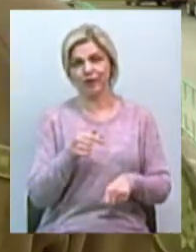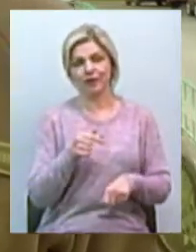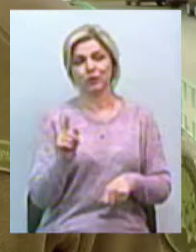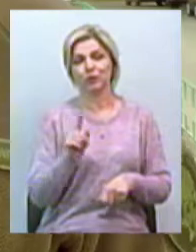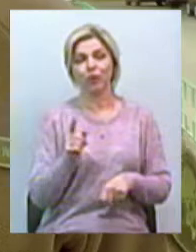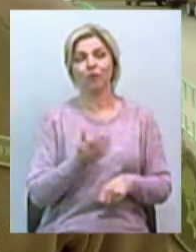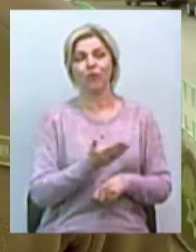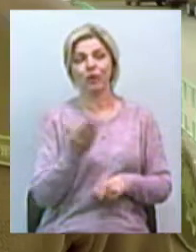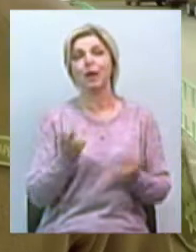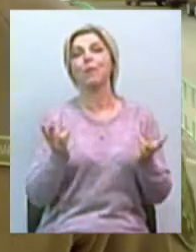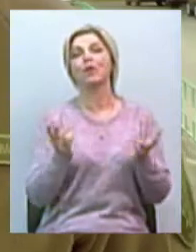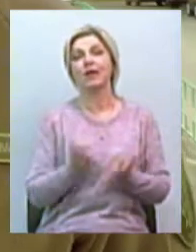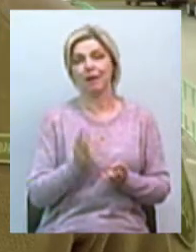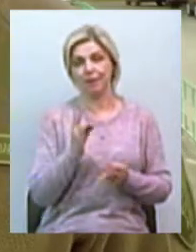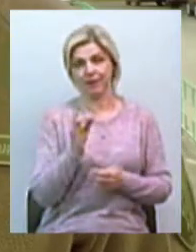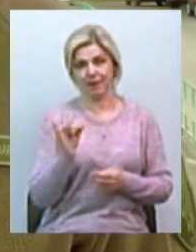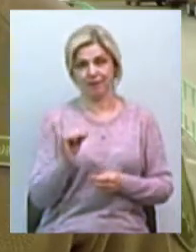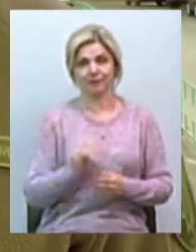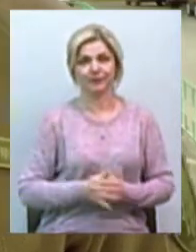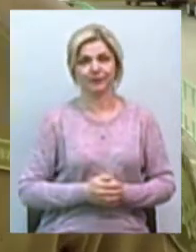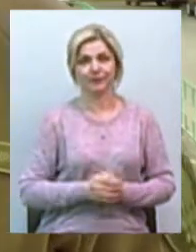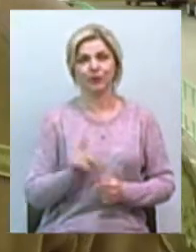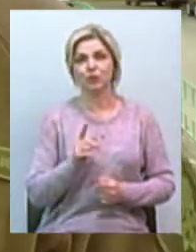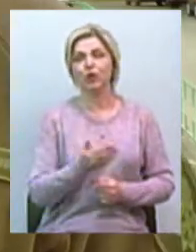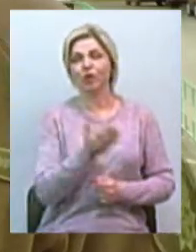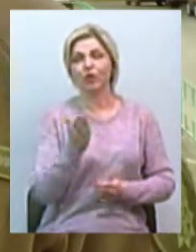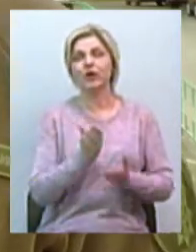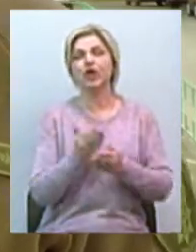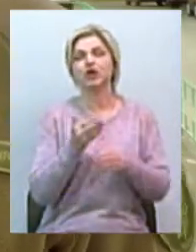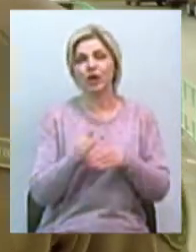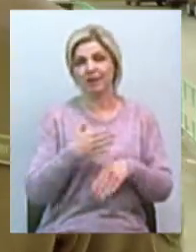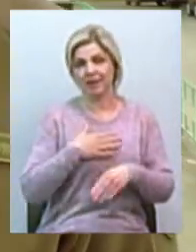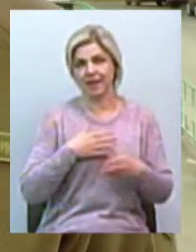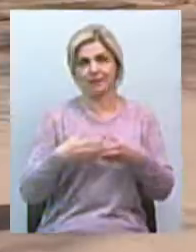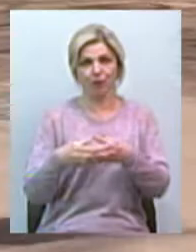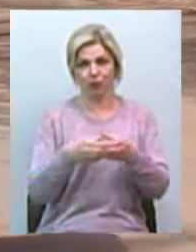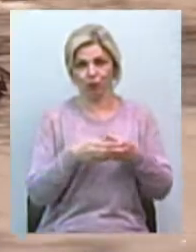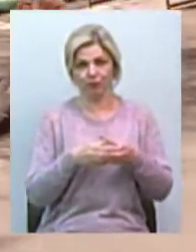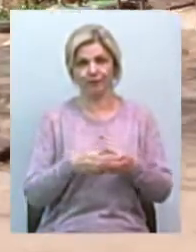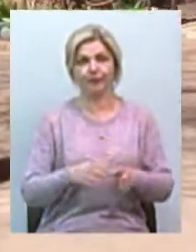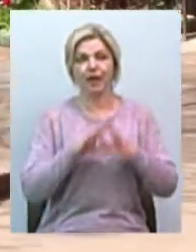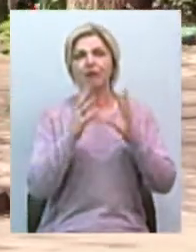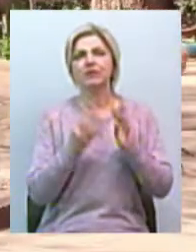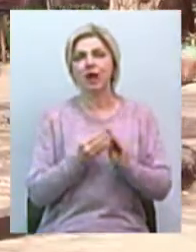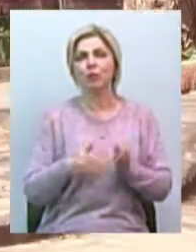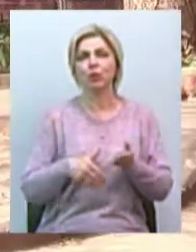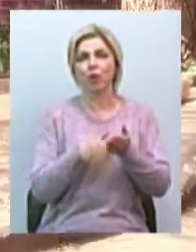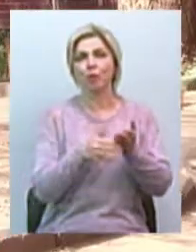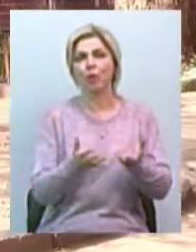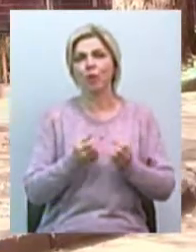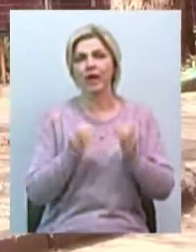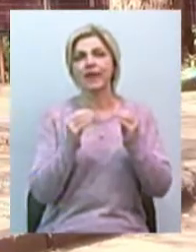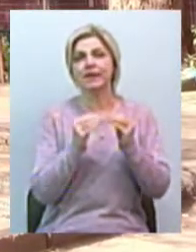що вони потрібні, що вони є частинкою нашої спільноти». Загалом допомогу отримало 10